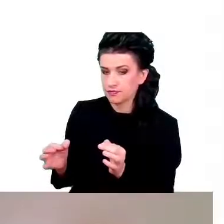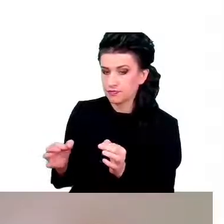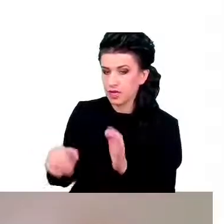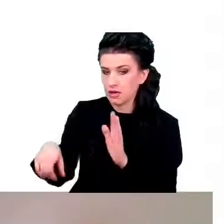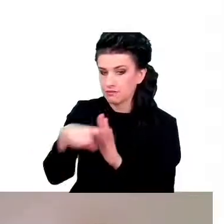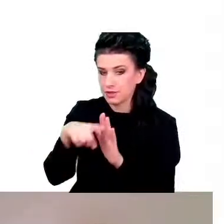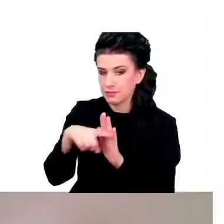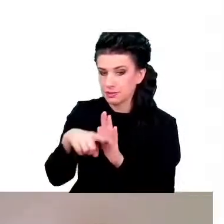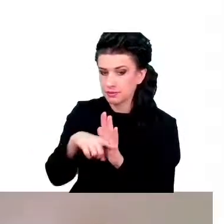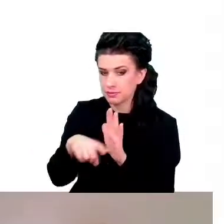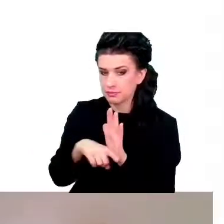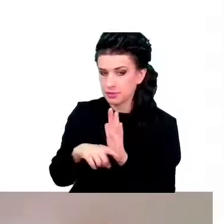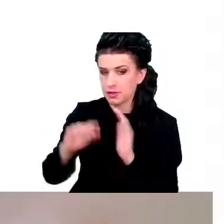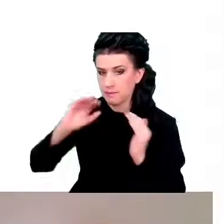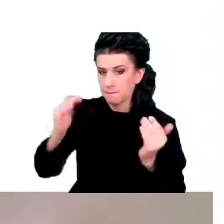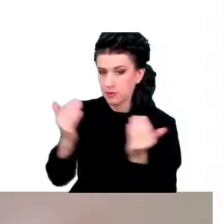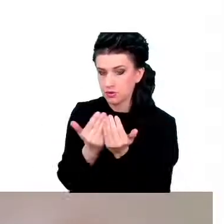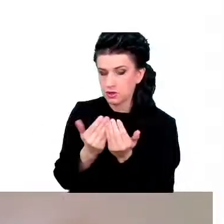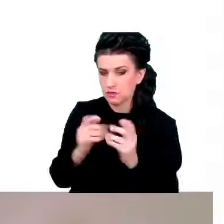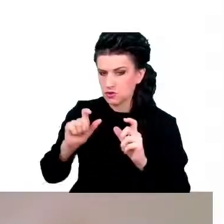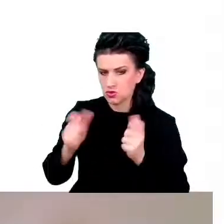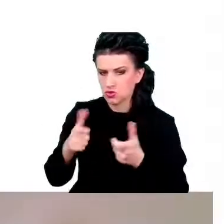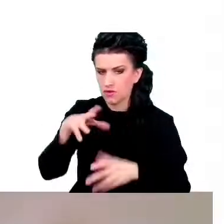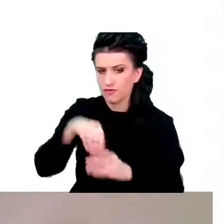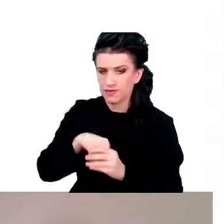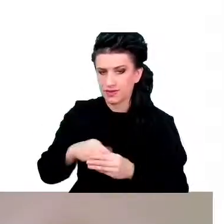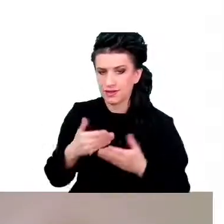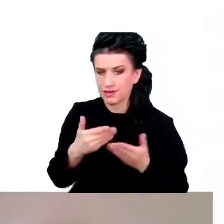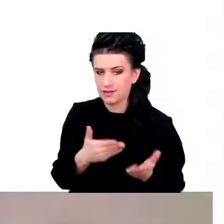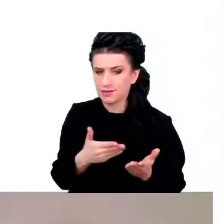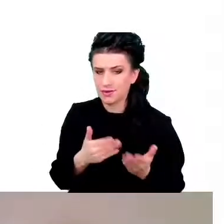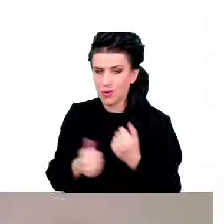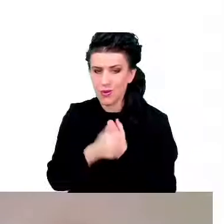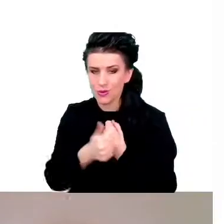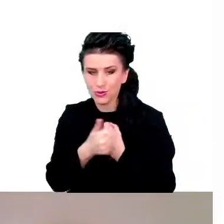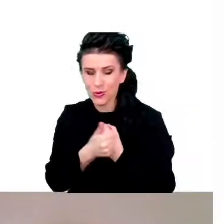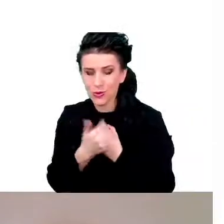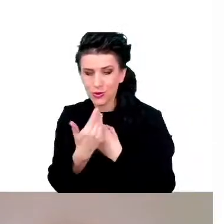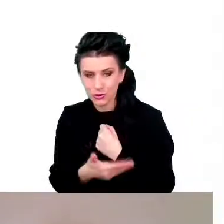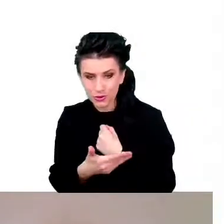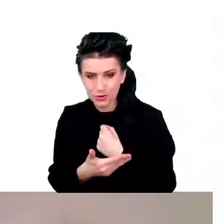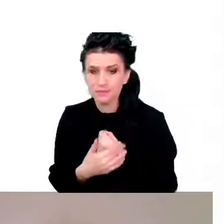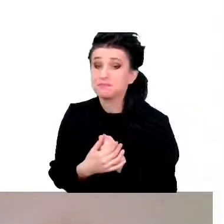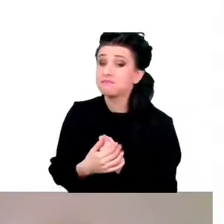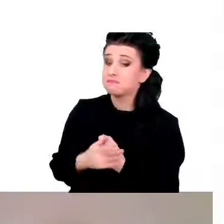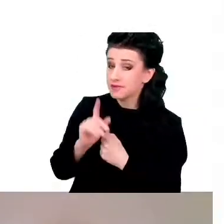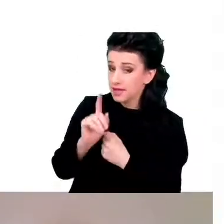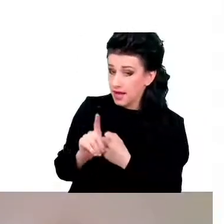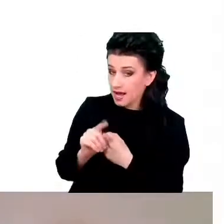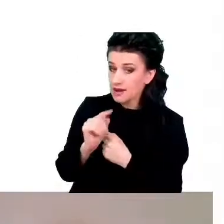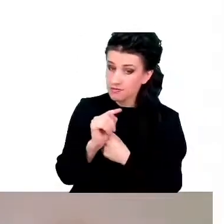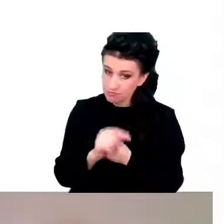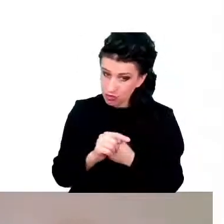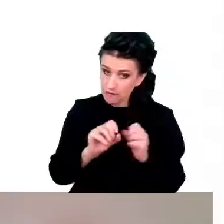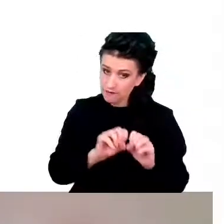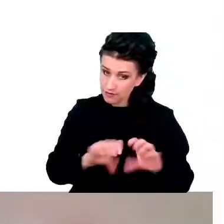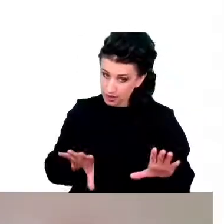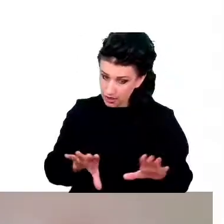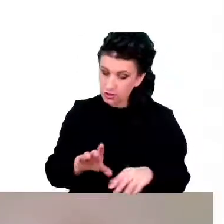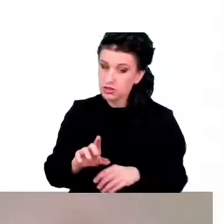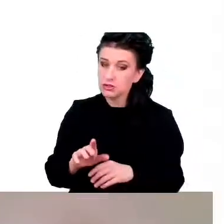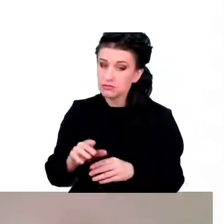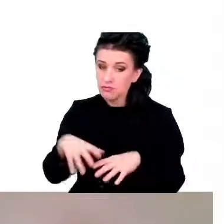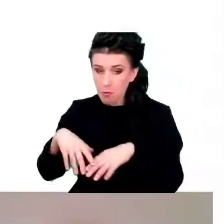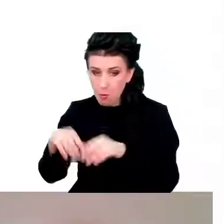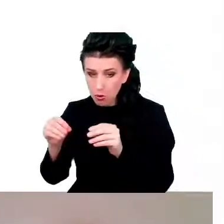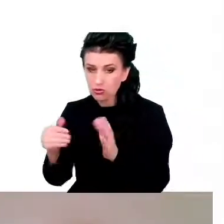poznawczymi. I żeby to zrobić, przypomnijmy sobie, jak właściwie działa mózg.